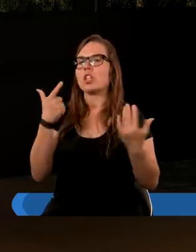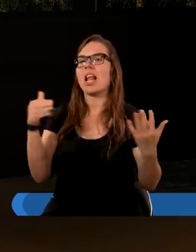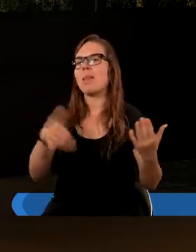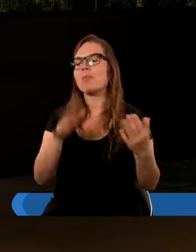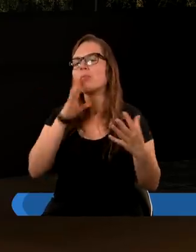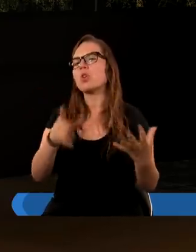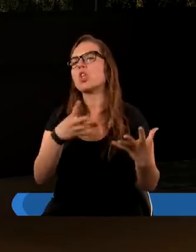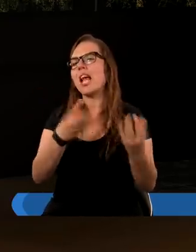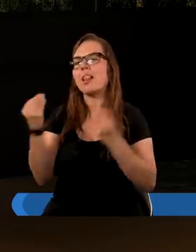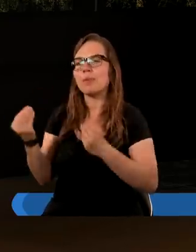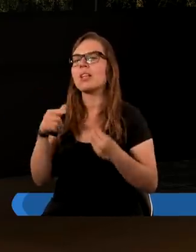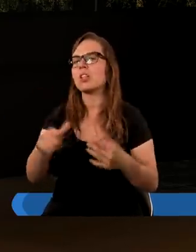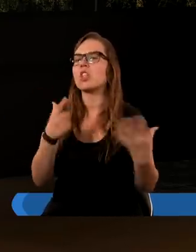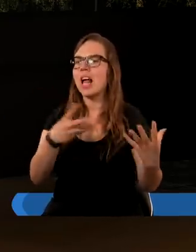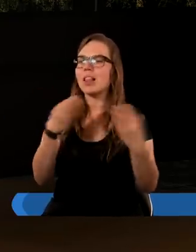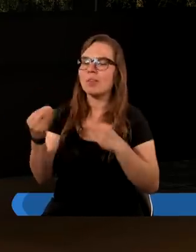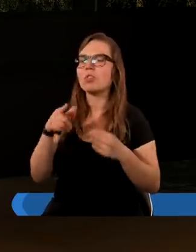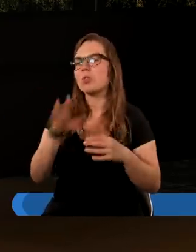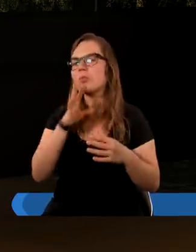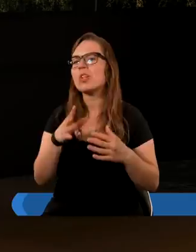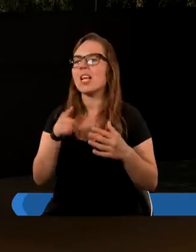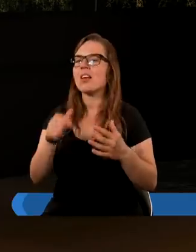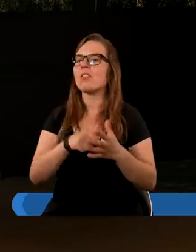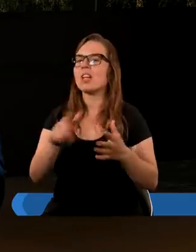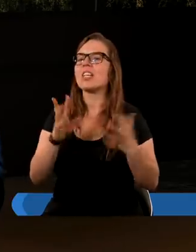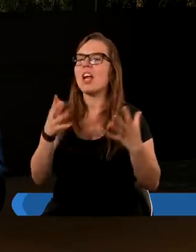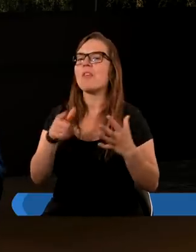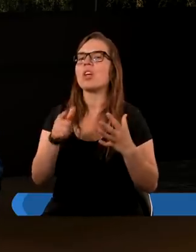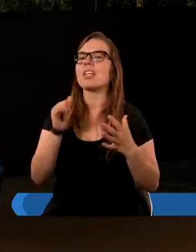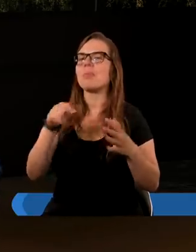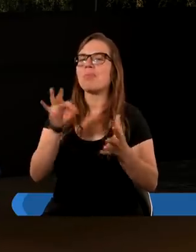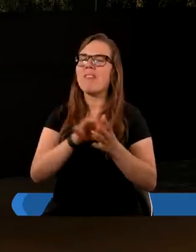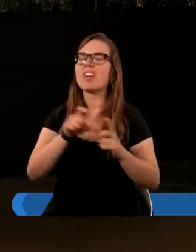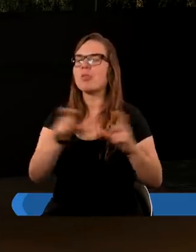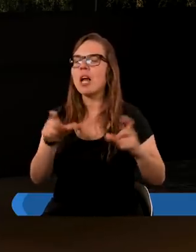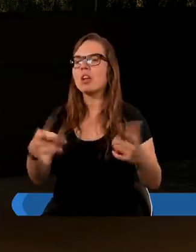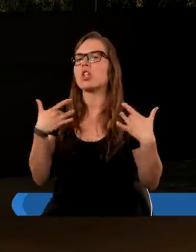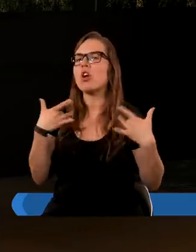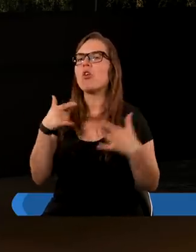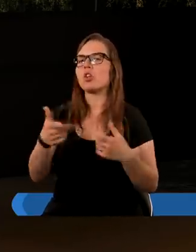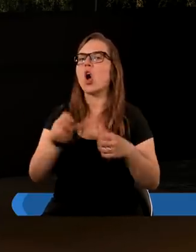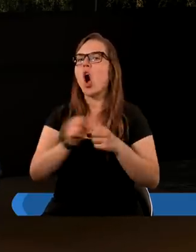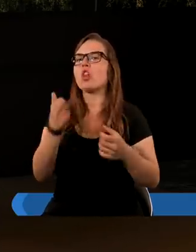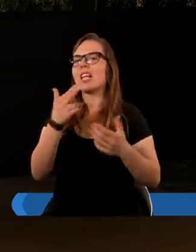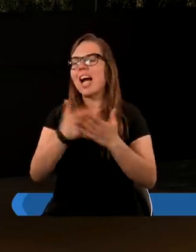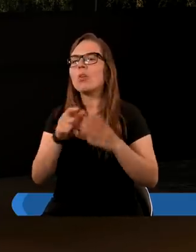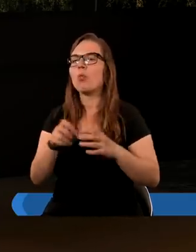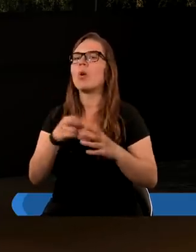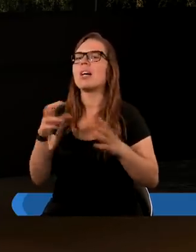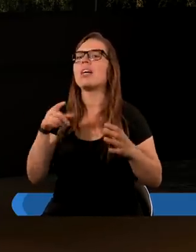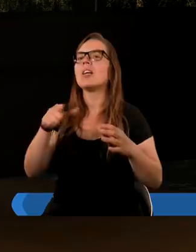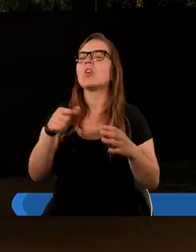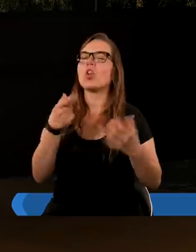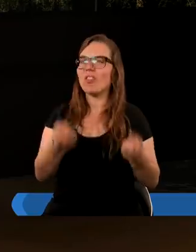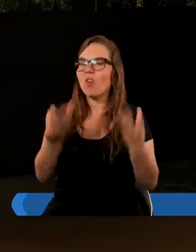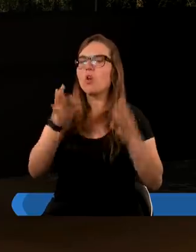siedem dni, czyli jest pewien wyjątek, czyli pewne mierzenie czasu wyjątkiem od reguły. I dlatego właśnie Pan Bóg powiedział,